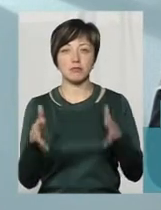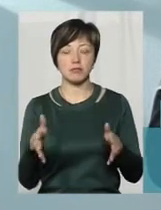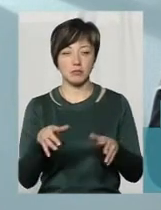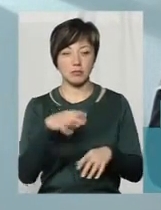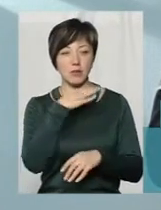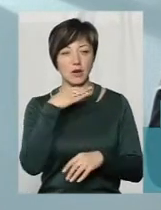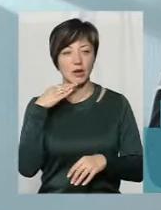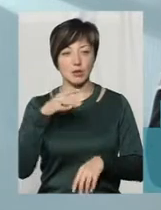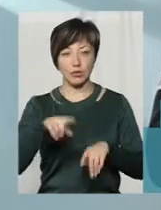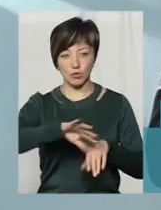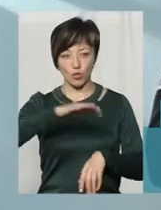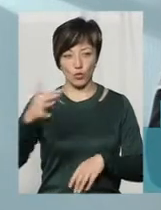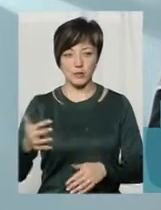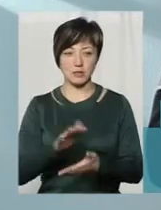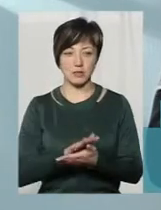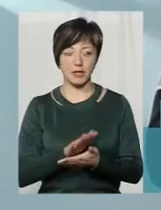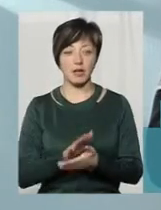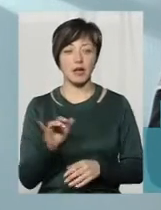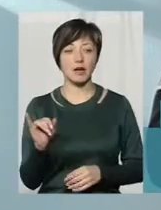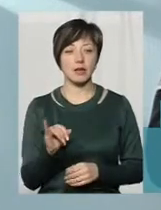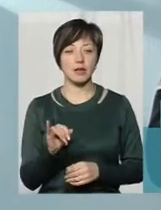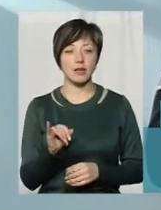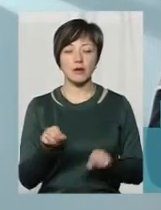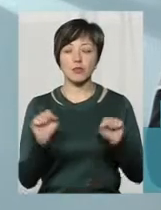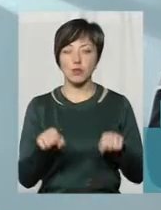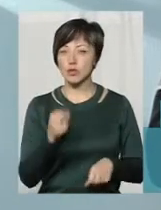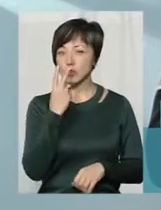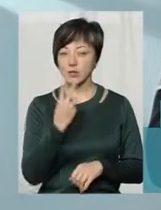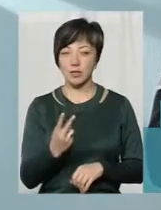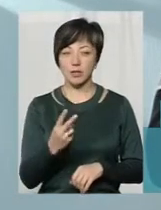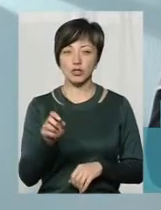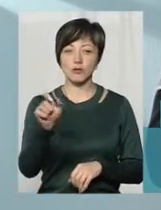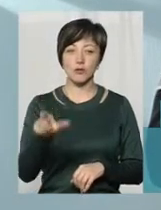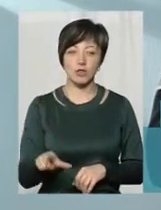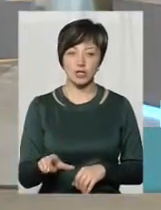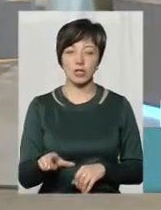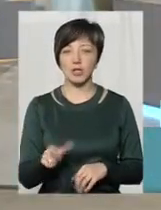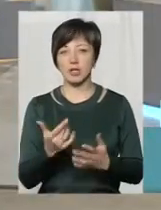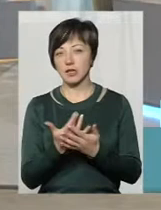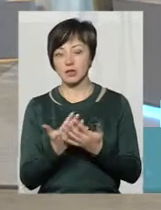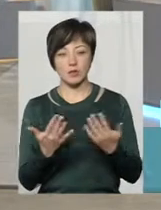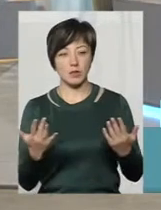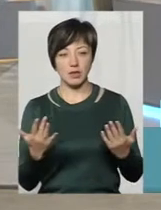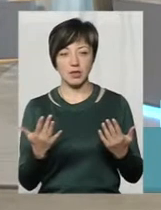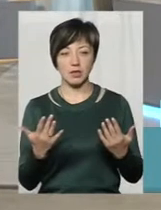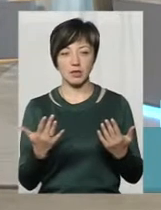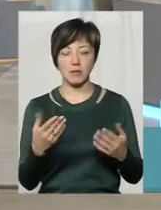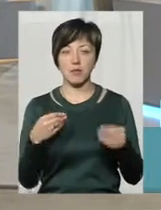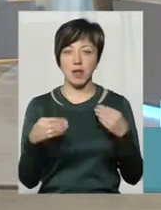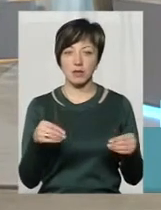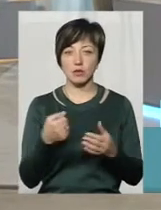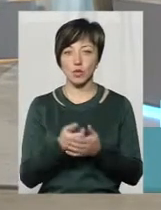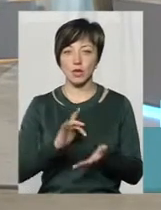купи сміття. І можна бачити пляшки, самі різноманітні, від пластикових до